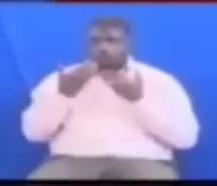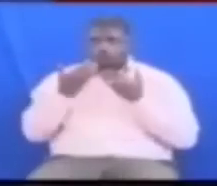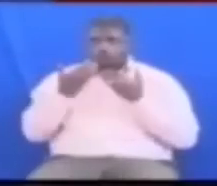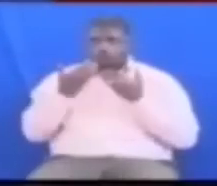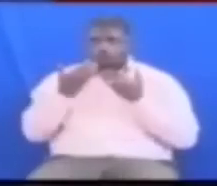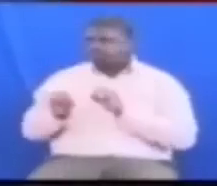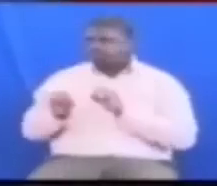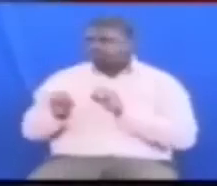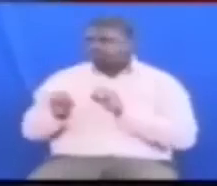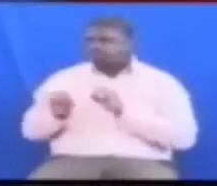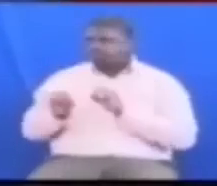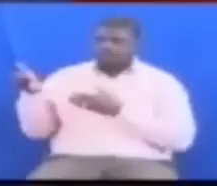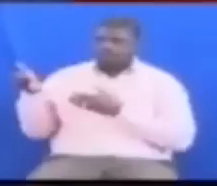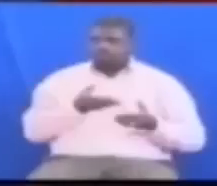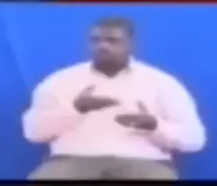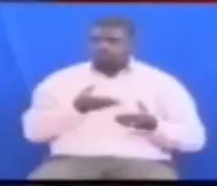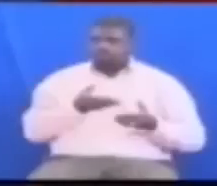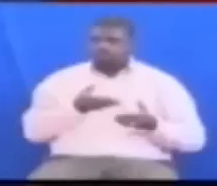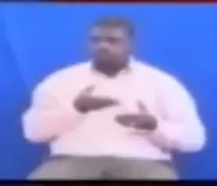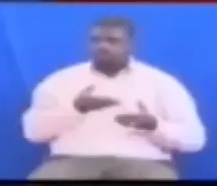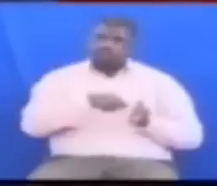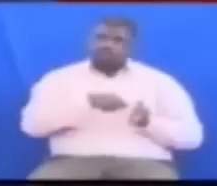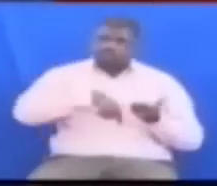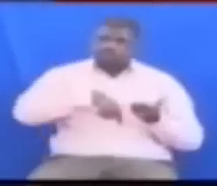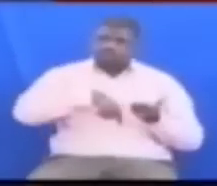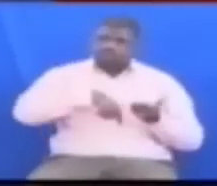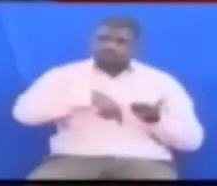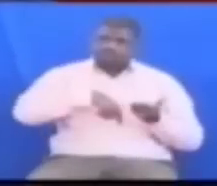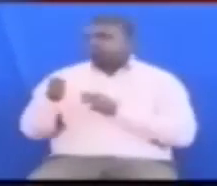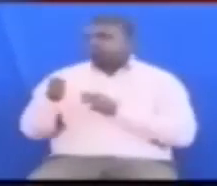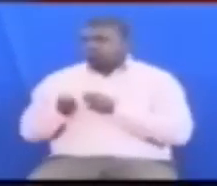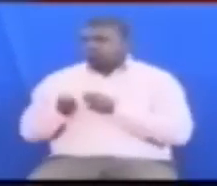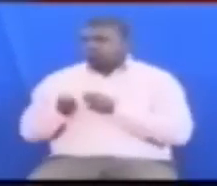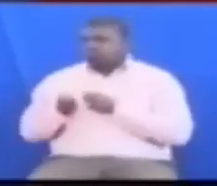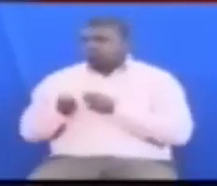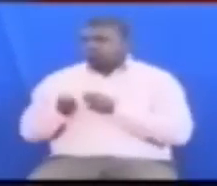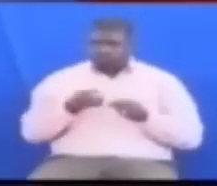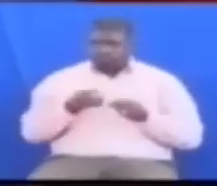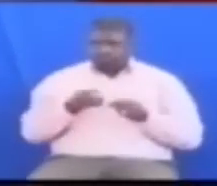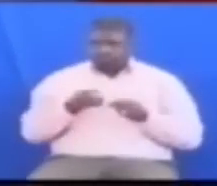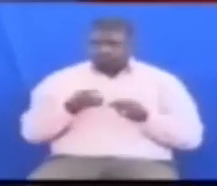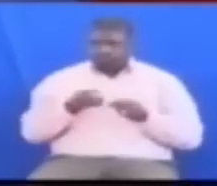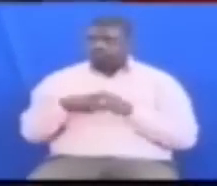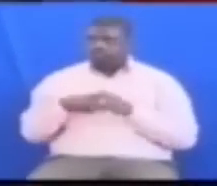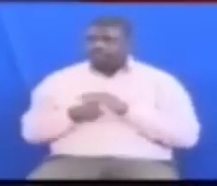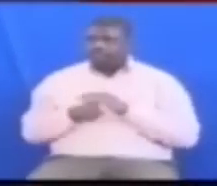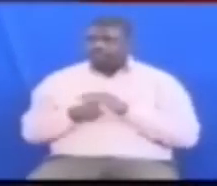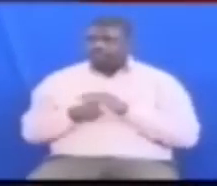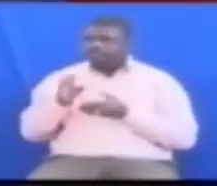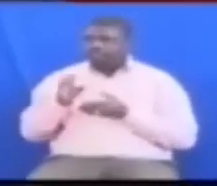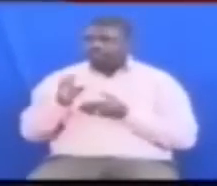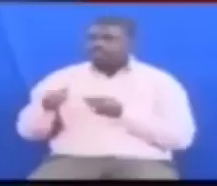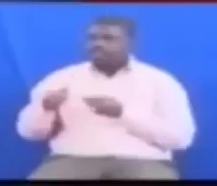Kwa mba watu alihitwa kutoka mtuwara mjini Hakaitwa mkurugenzi, hakaitwa aliekawa mea Kuenda dadi salama Badai